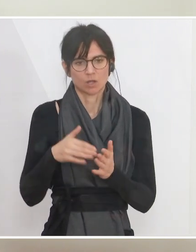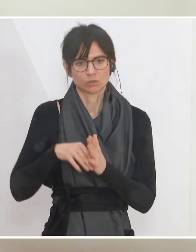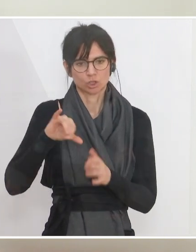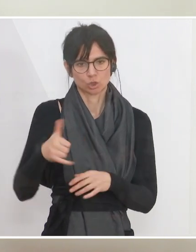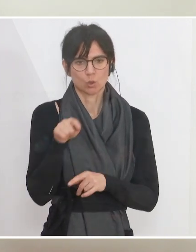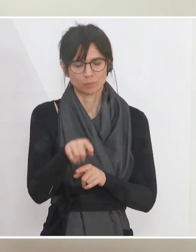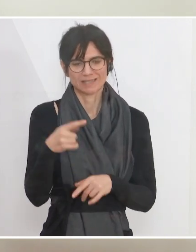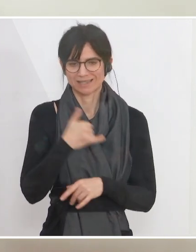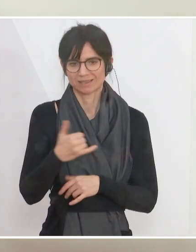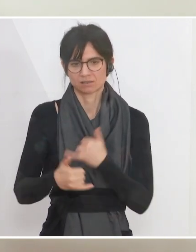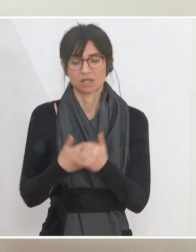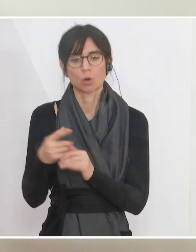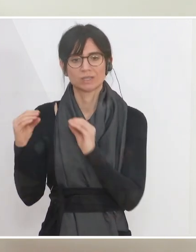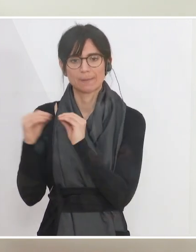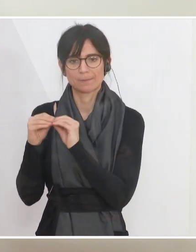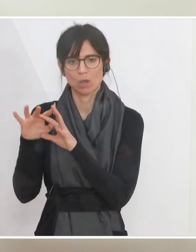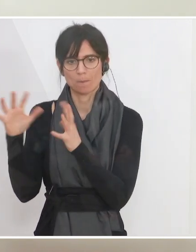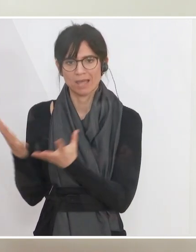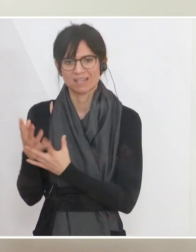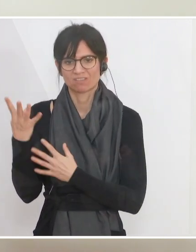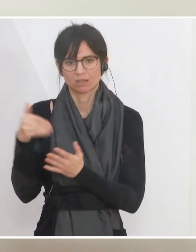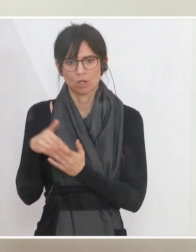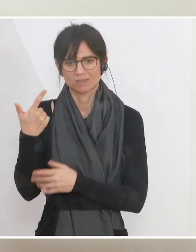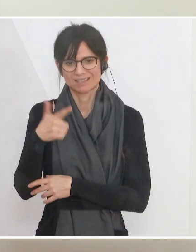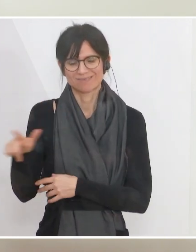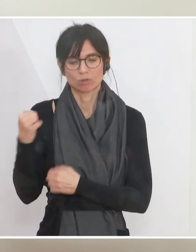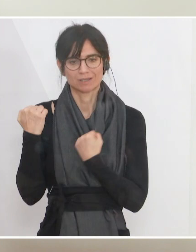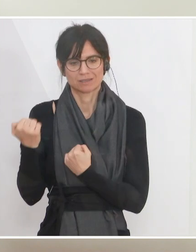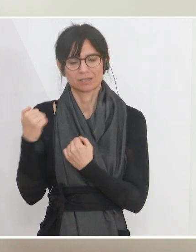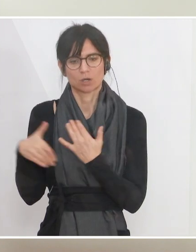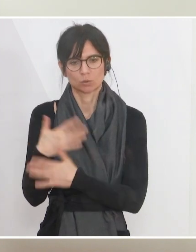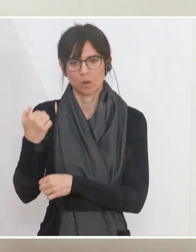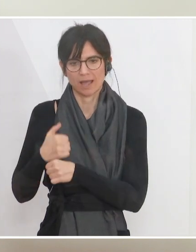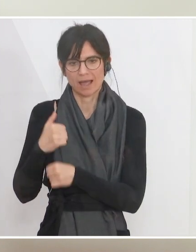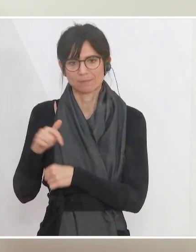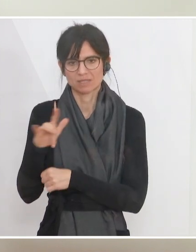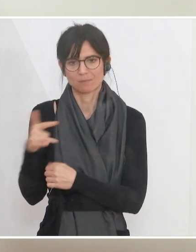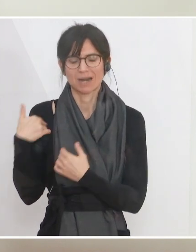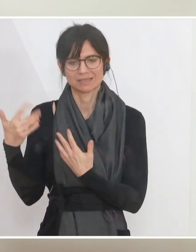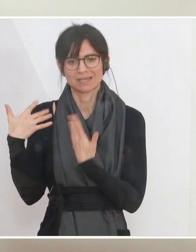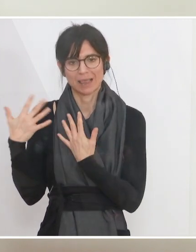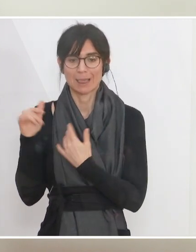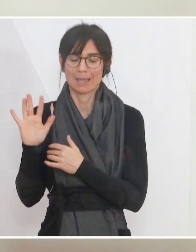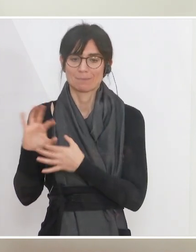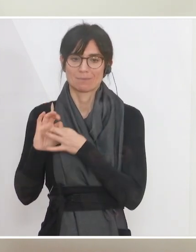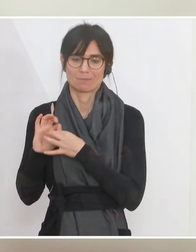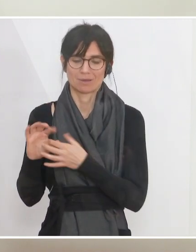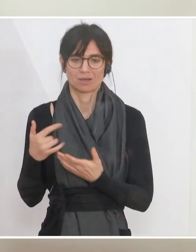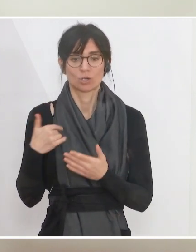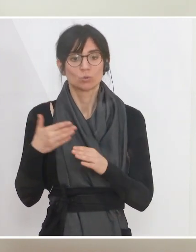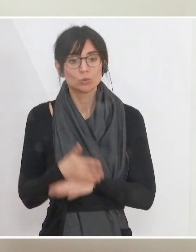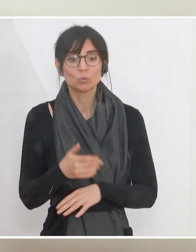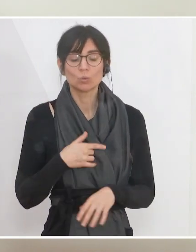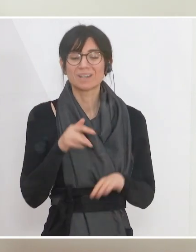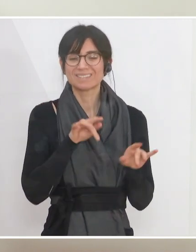auch in der Biomasse entstehen pro Jahr rund 4.200 sichere Klimajobs entstehen neu oder werden durch